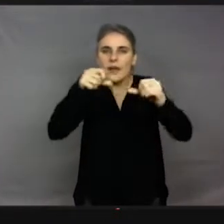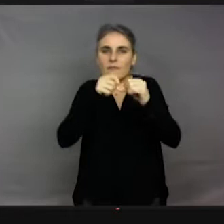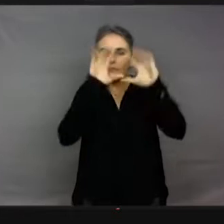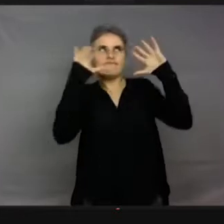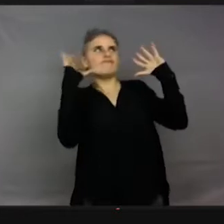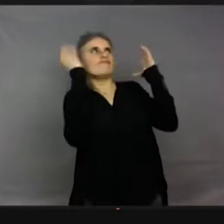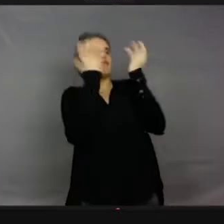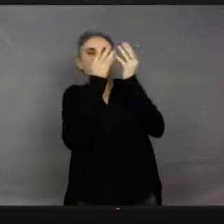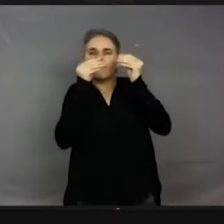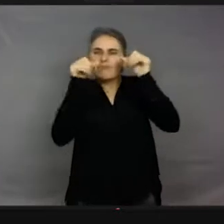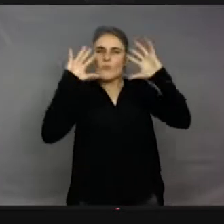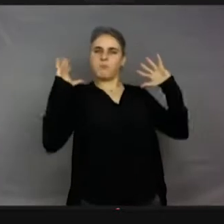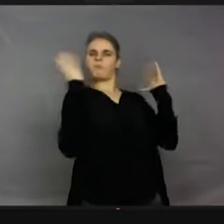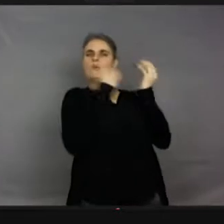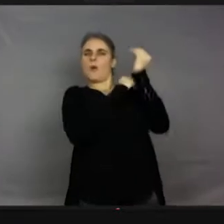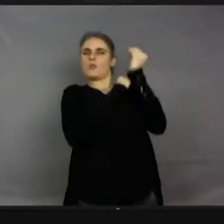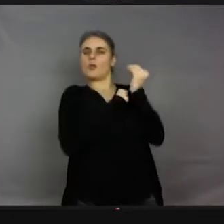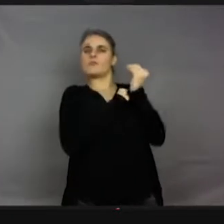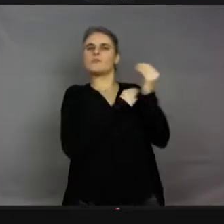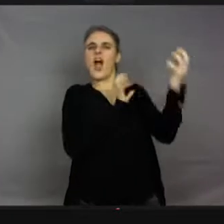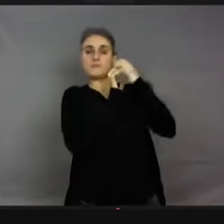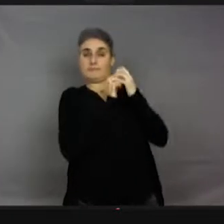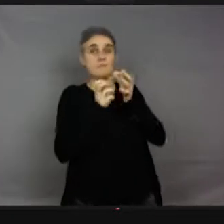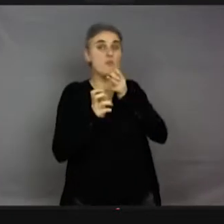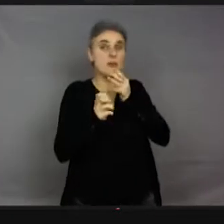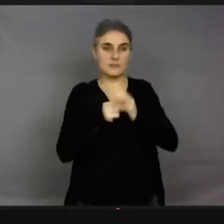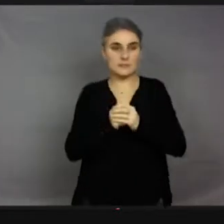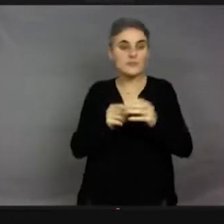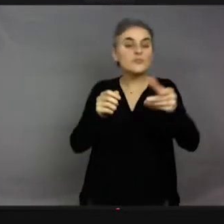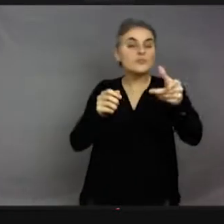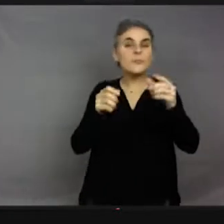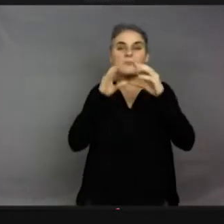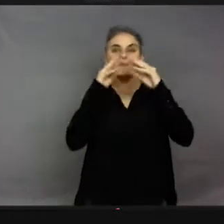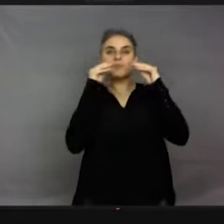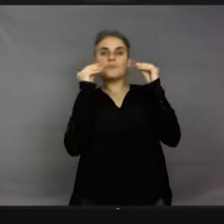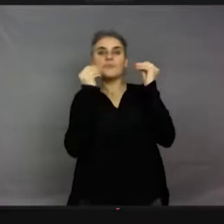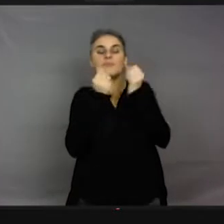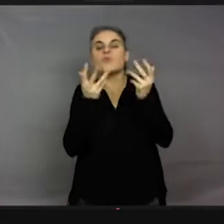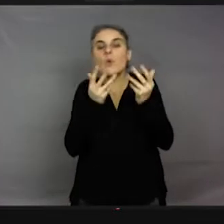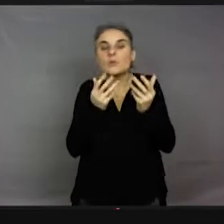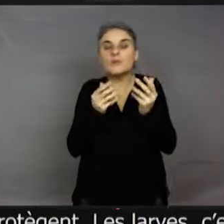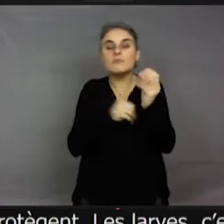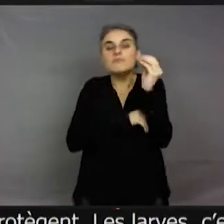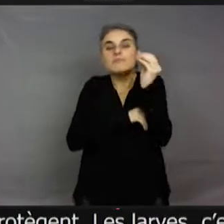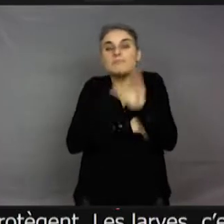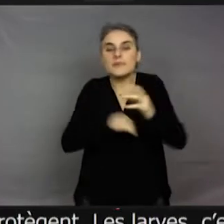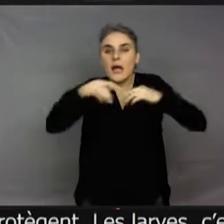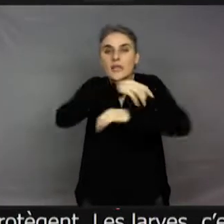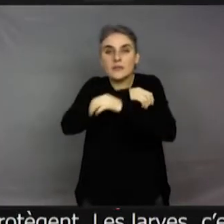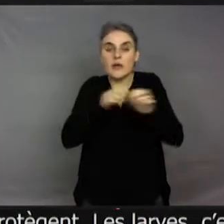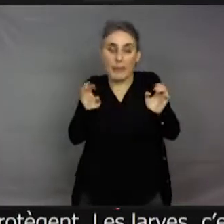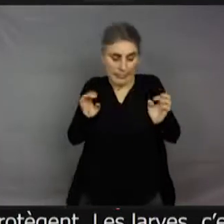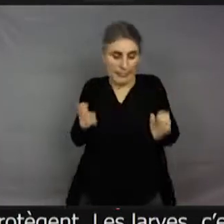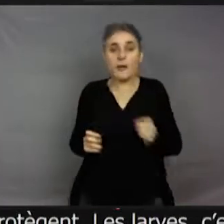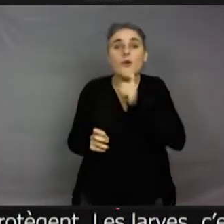des larves. Alors, quand j'emploie le mot larve, c'est juste le jeûne des insectes. On appelle ça une larve, qu'il y ait des pattes ou pas de pattes, comme un... Enfin, peu importe.